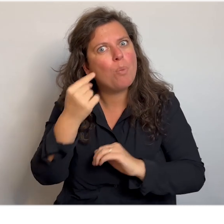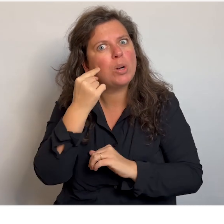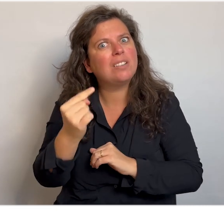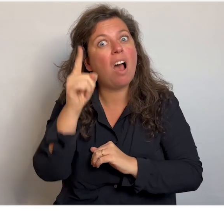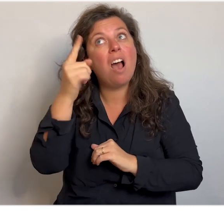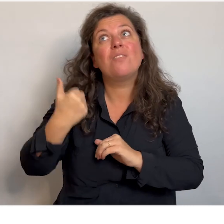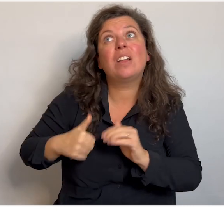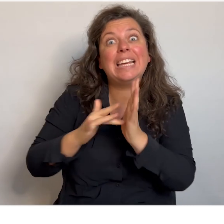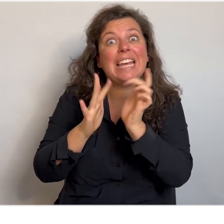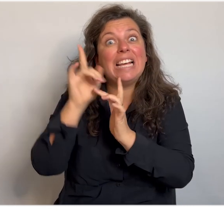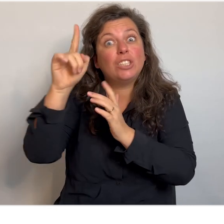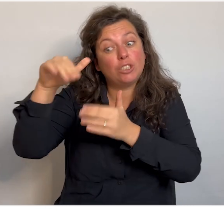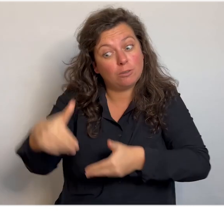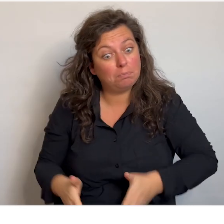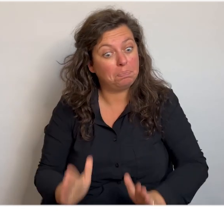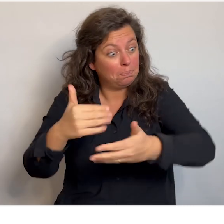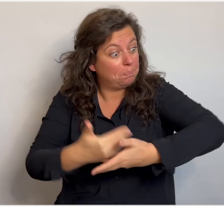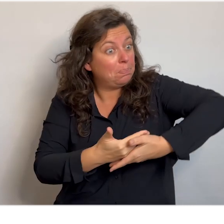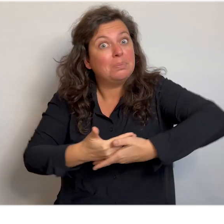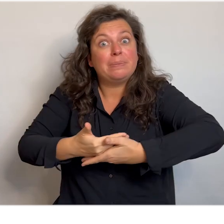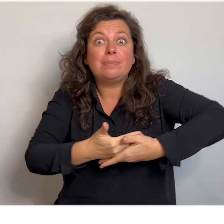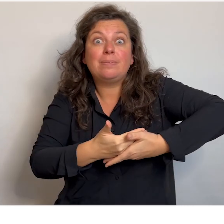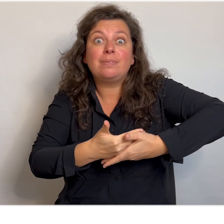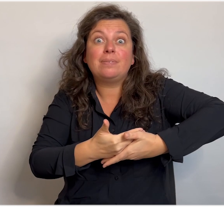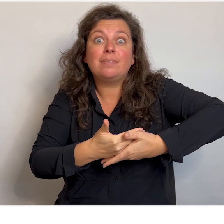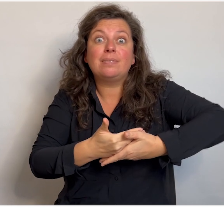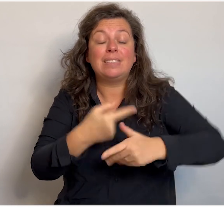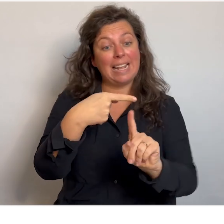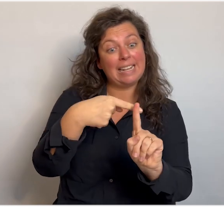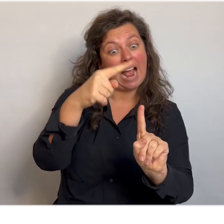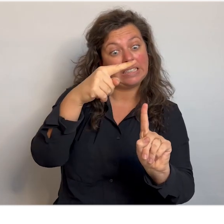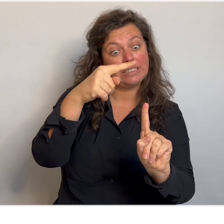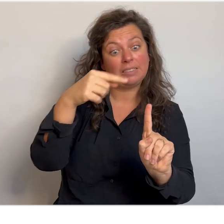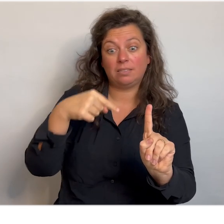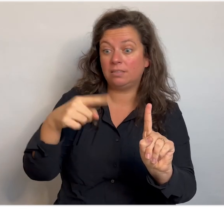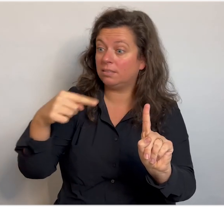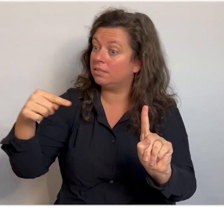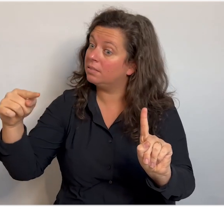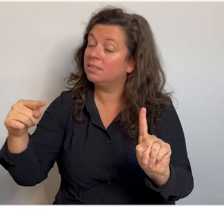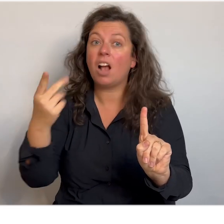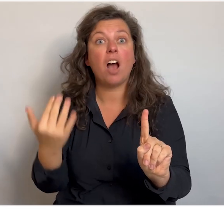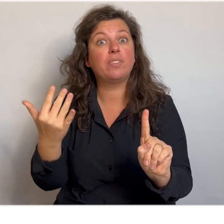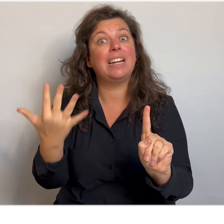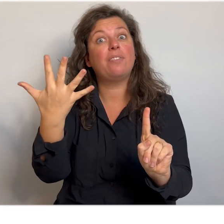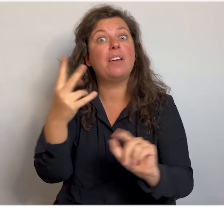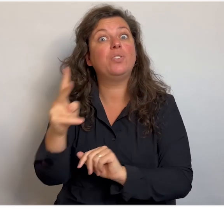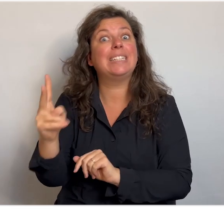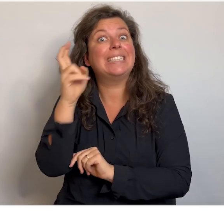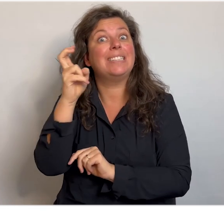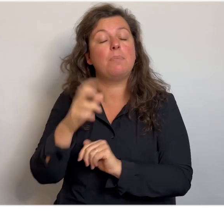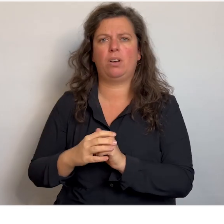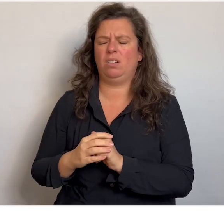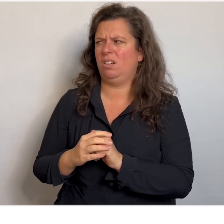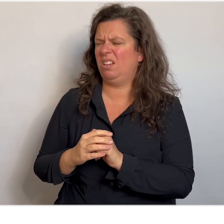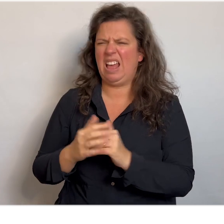Jezus. En elke kaars tellen we dan af na 5 december. En waarom zijn het er vier? Nou, zijn er vier zondagen